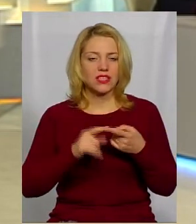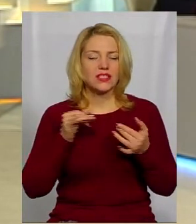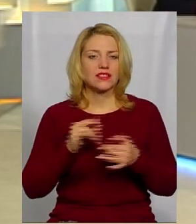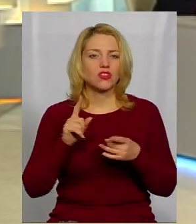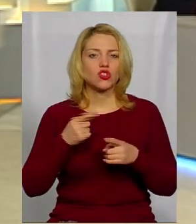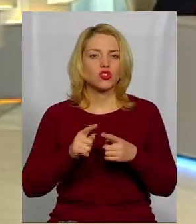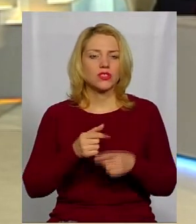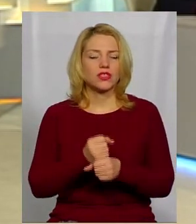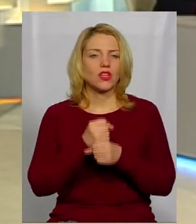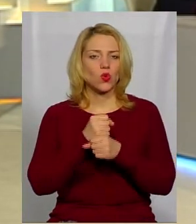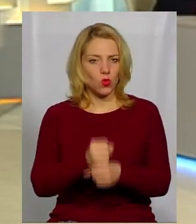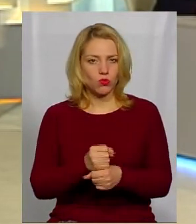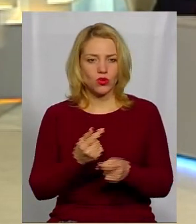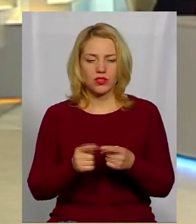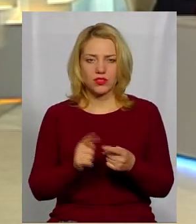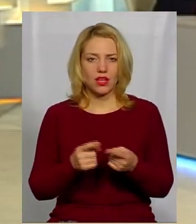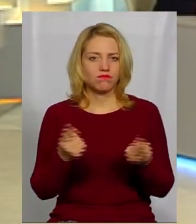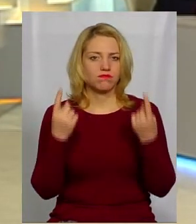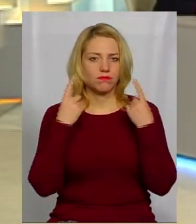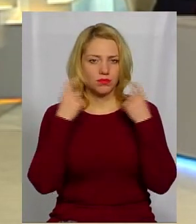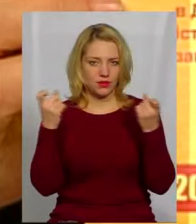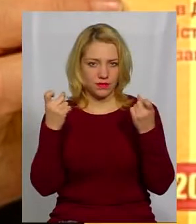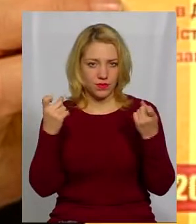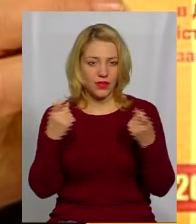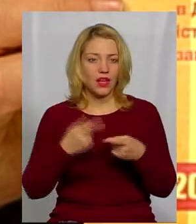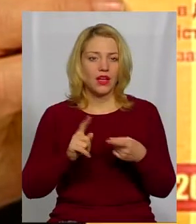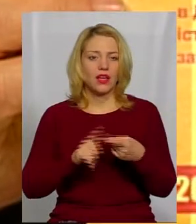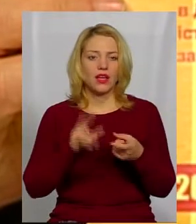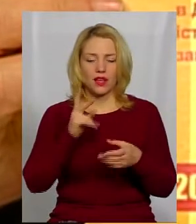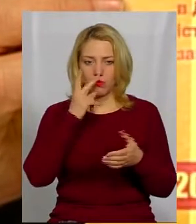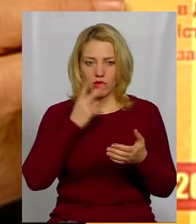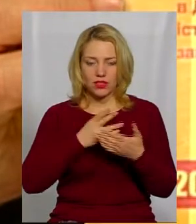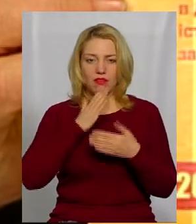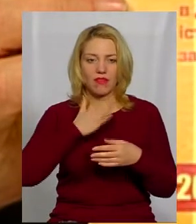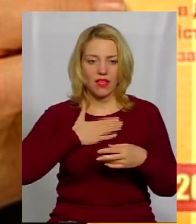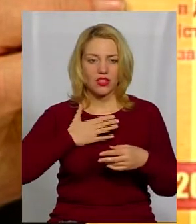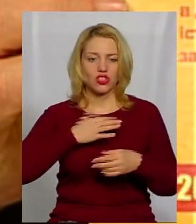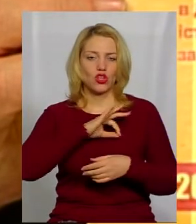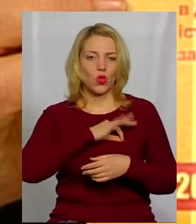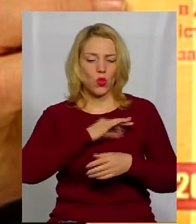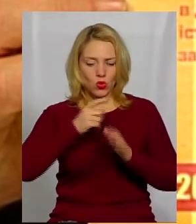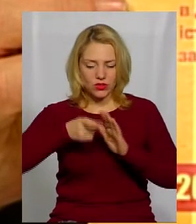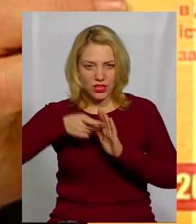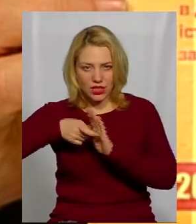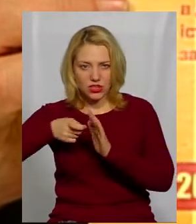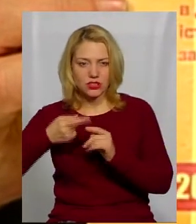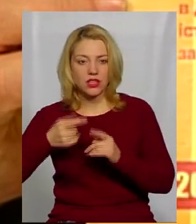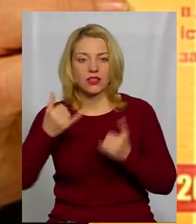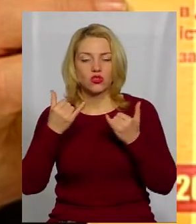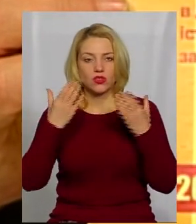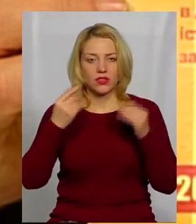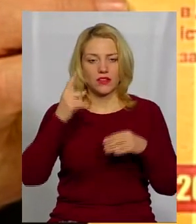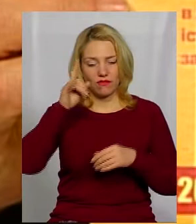що, ну, мало того, що це дійсно така розкішна річ, як показали наші дослідження, на сьогоднішній день відомо